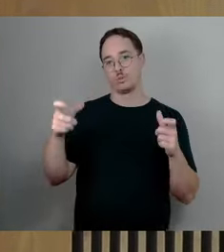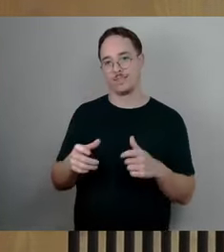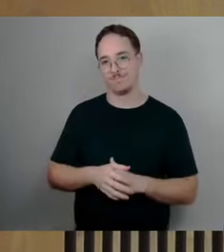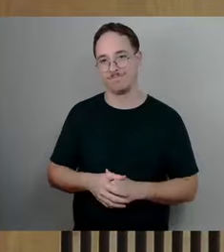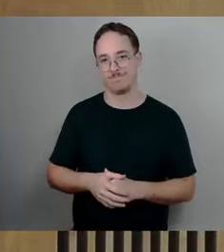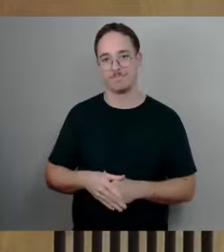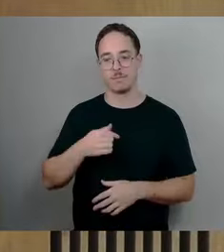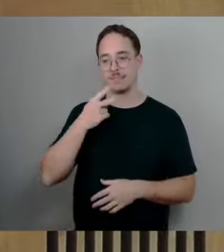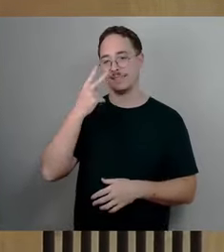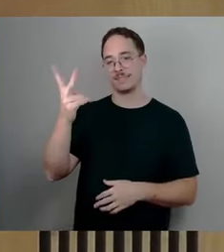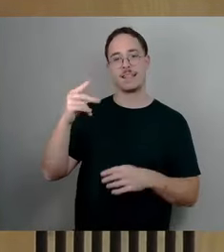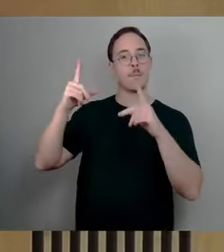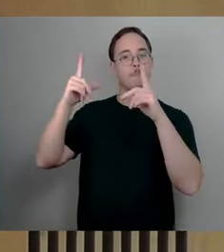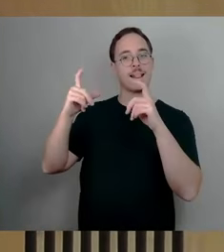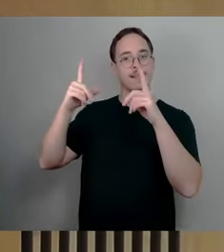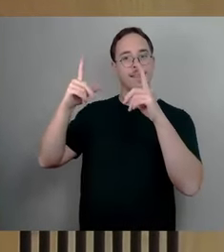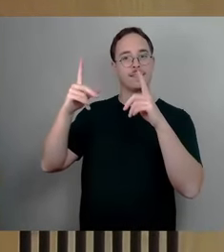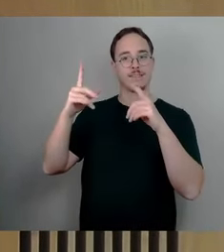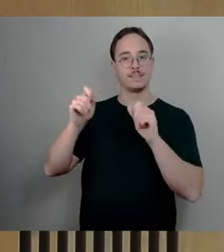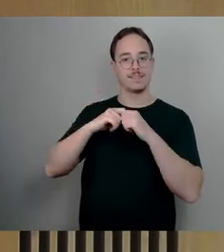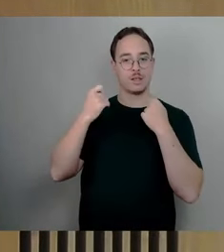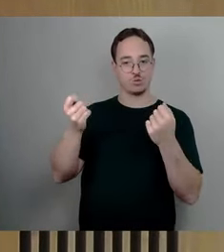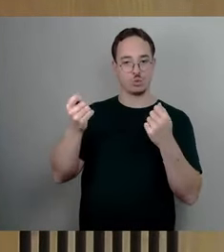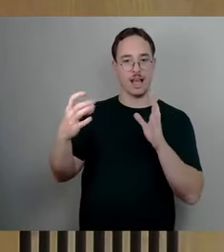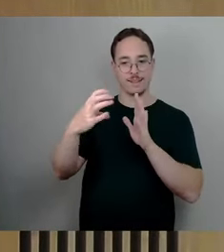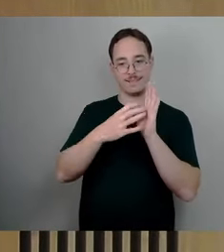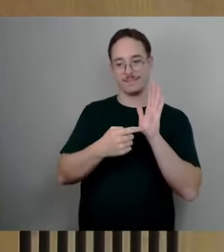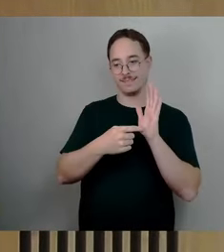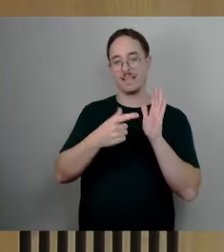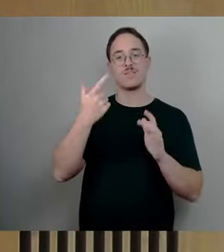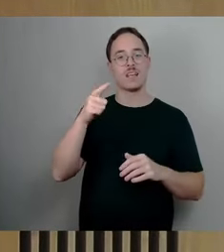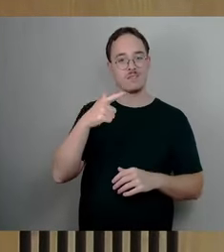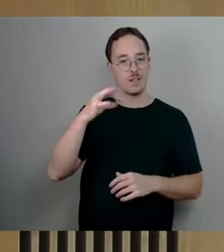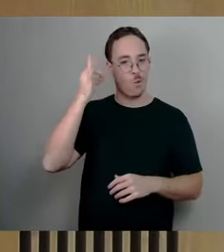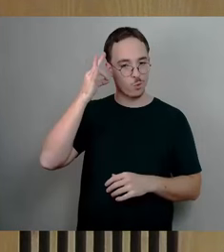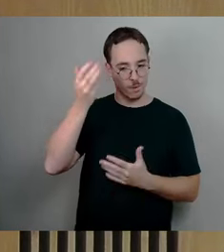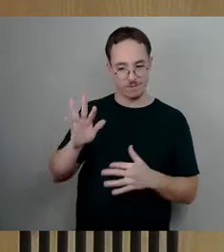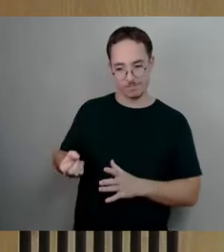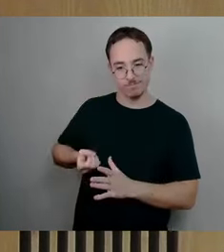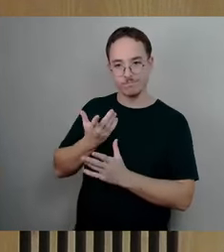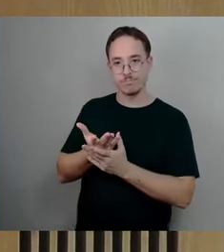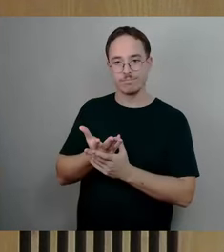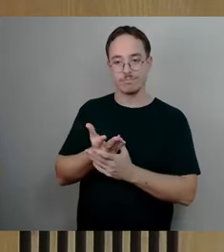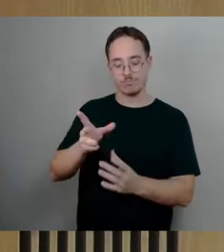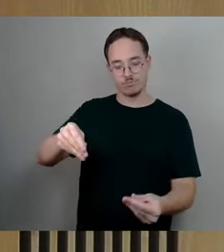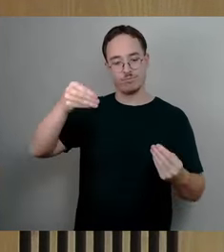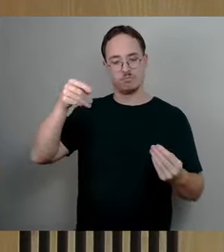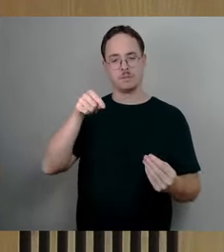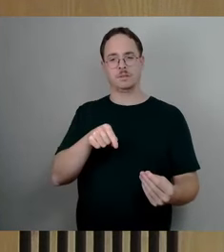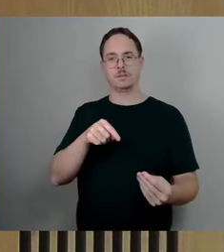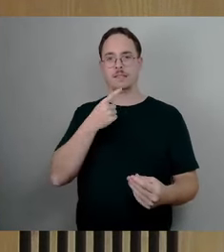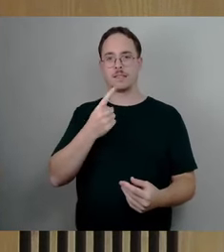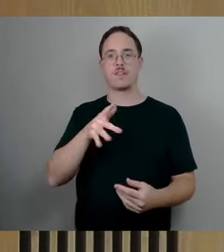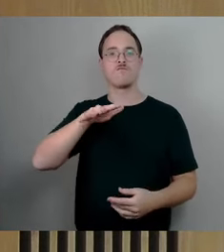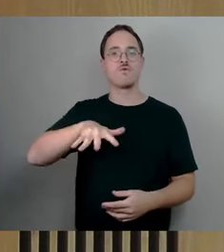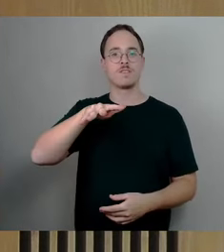22.10.2024 wurde dargestellt, am 15.04. dieses Jahr der